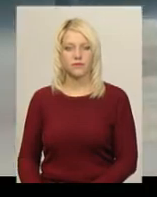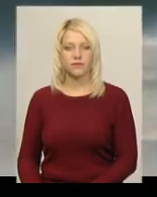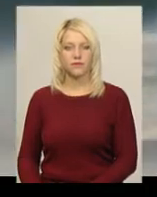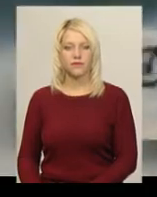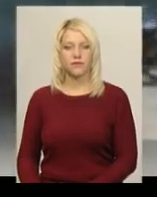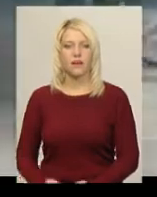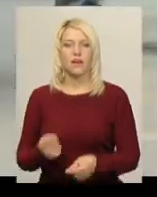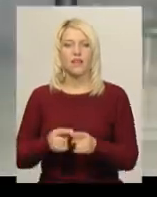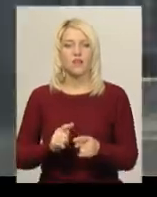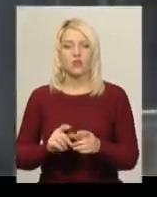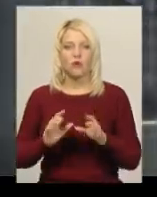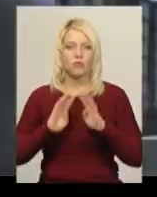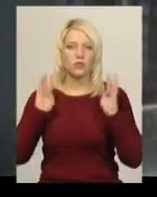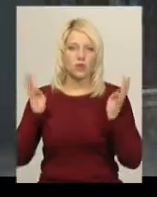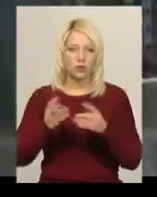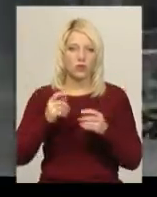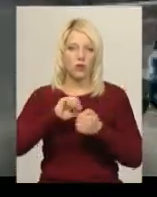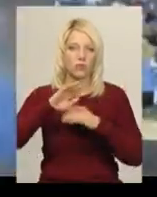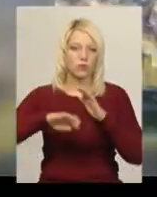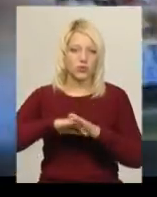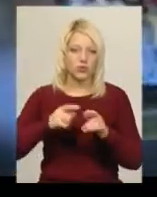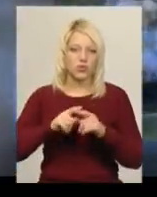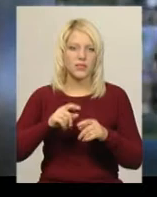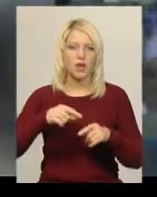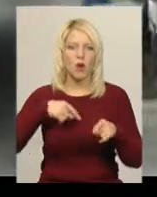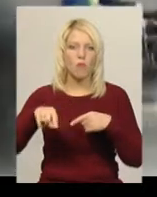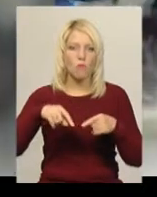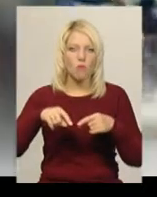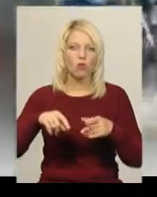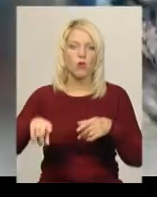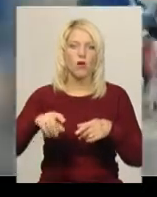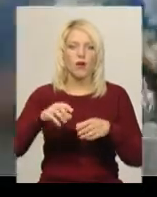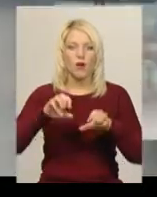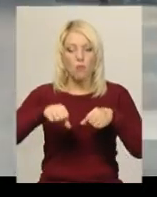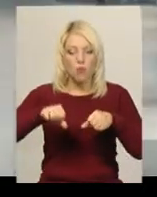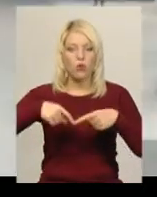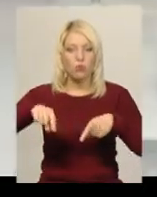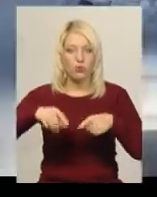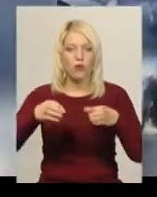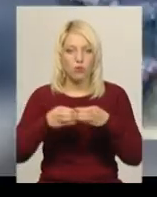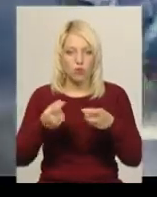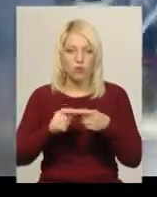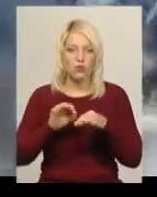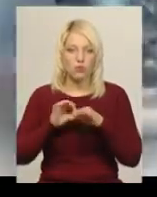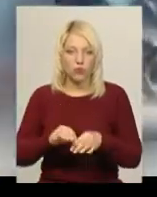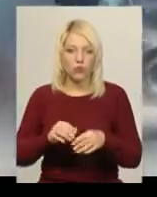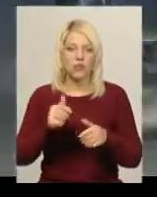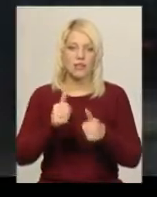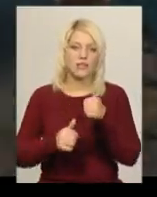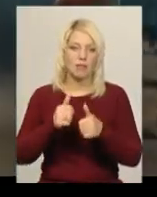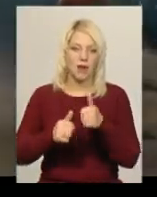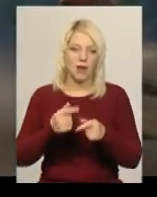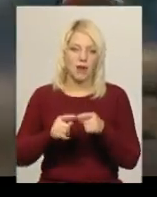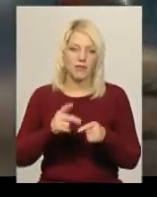На цьому стадіоні в Кам'янці-Подільському мотобольна команда «Поділля Мотор» за сезон провела чотири зустрічі національних змагань. 20-річний